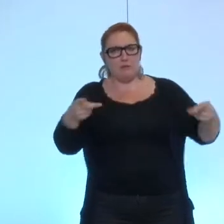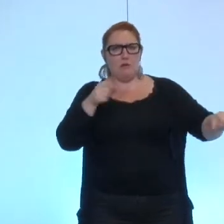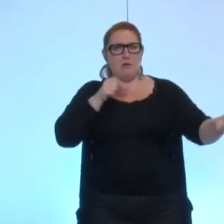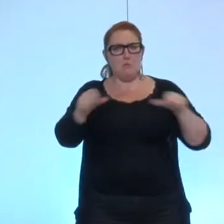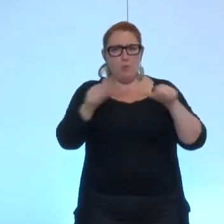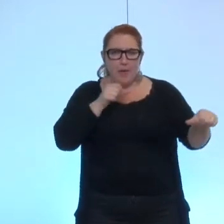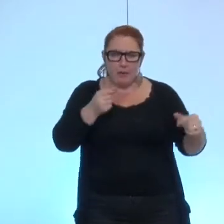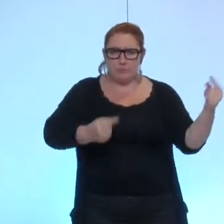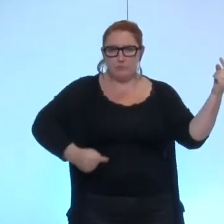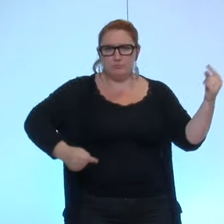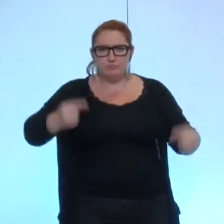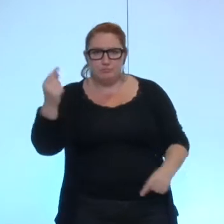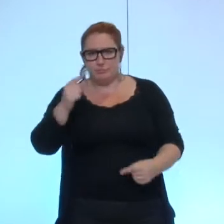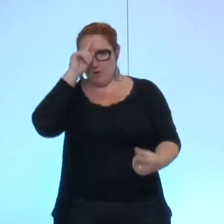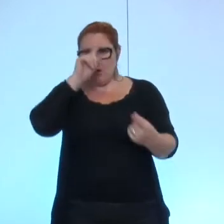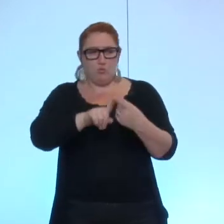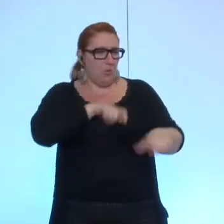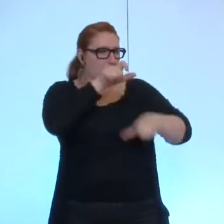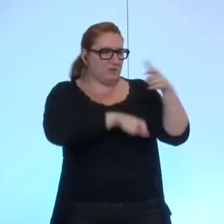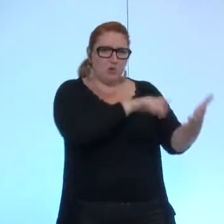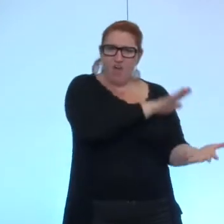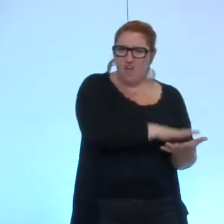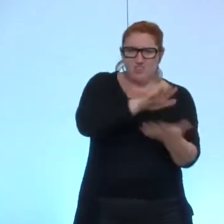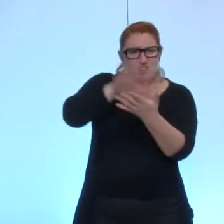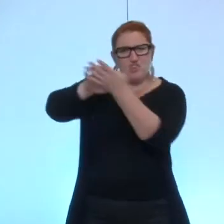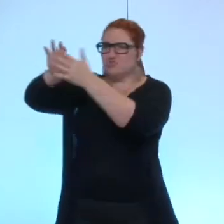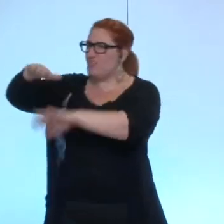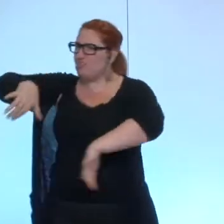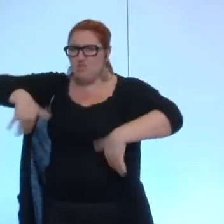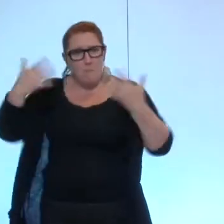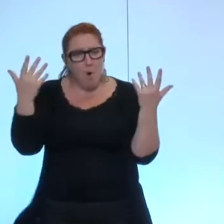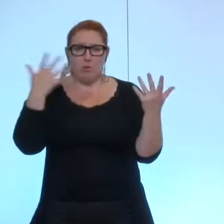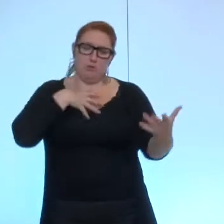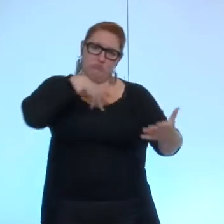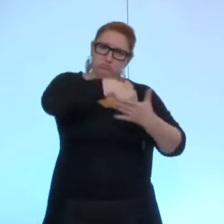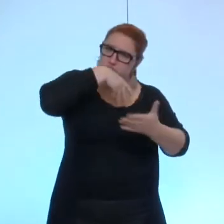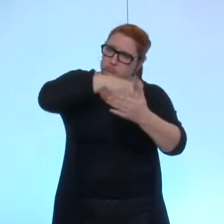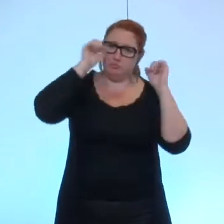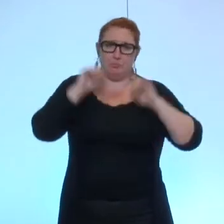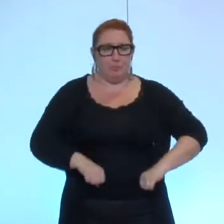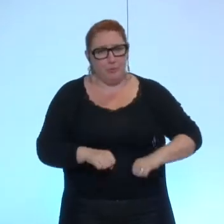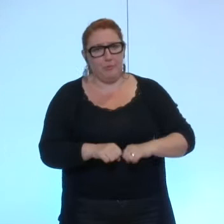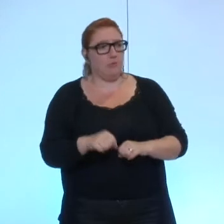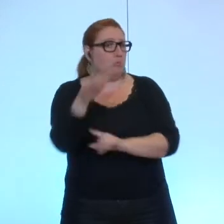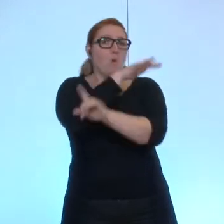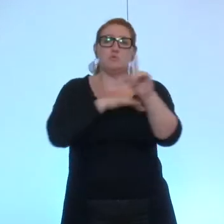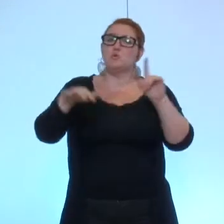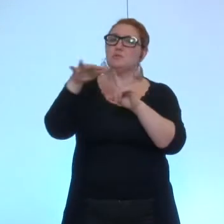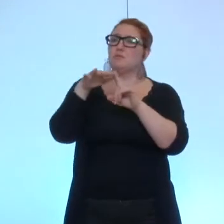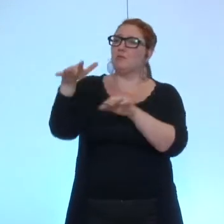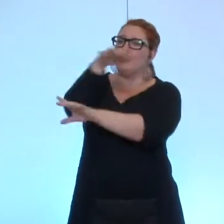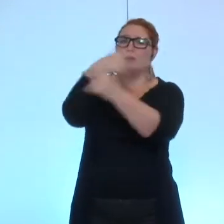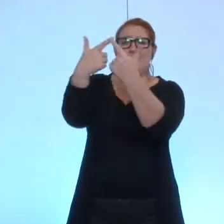'ensemble des classes d'âge qui sont représentatives de la société dans laquelle nous sommes puissent